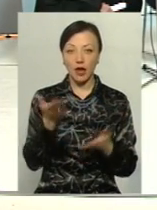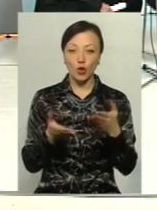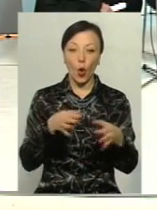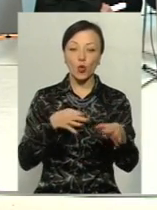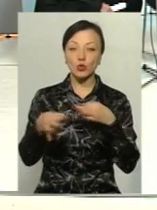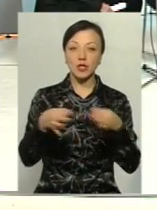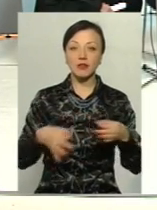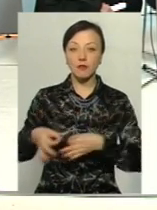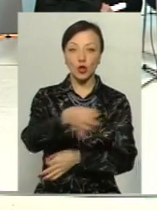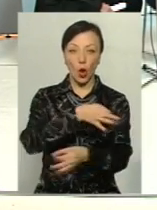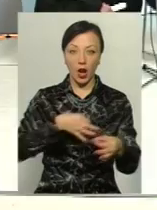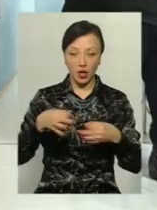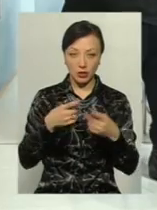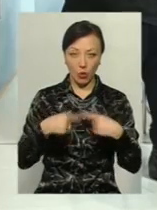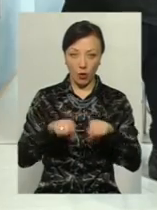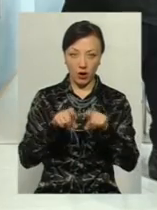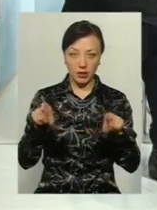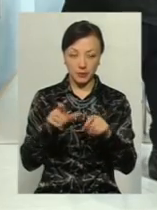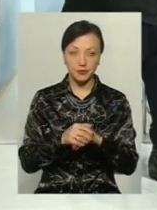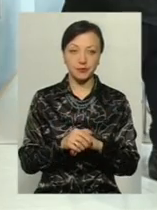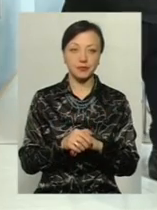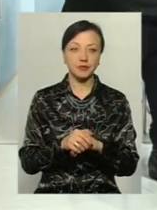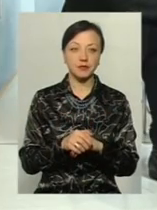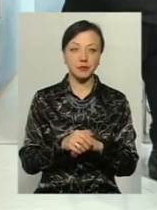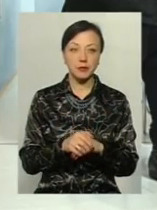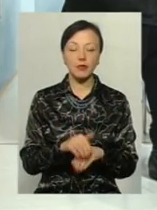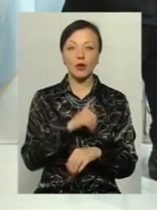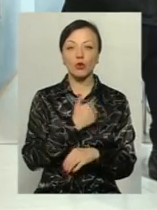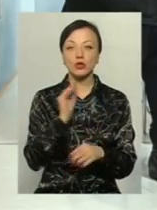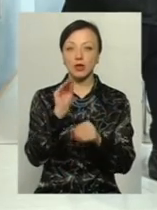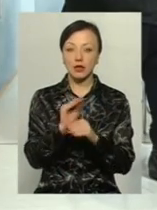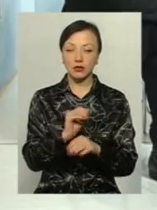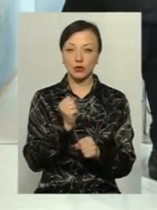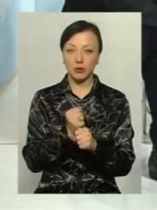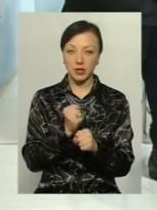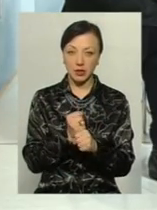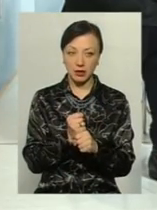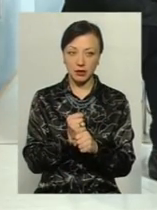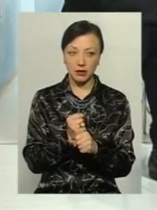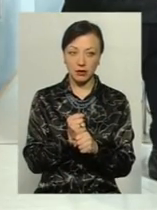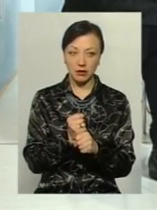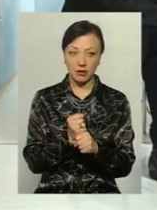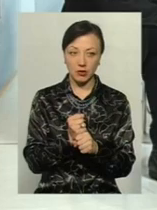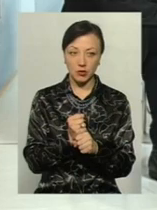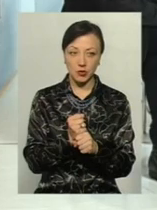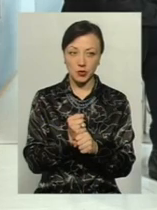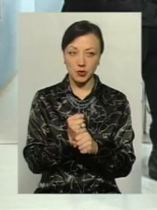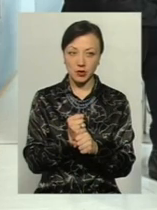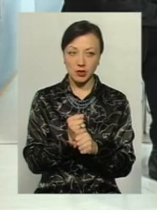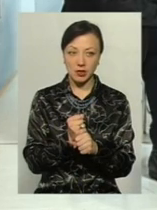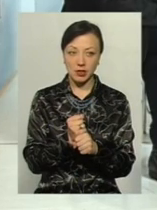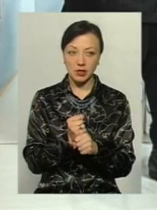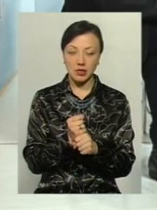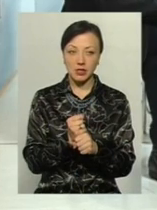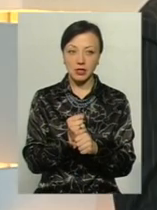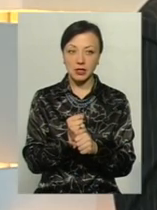консультативно-дорадчий орган. Ви знаєте, що я хочу зробити таку ремарку і використати цю площадку для того, що я прийшов. Я не вважаю